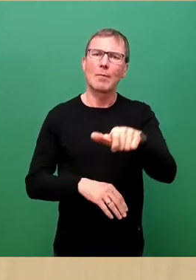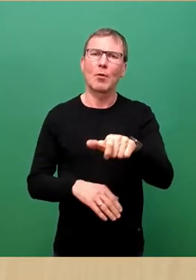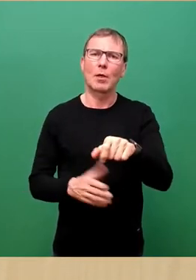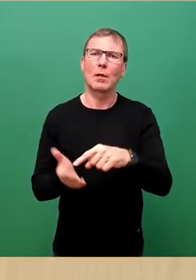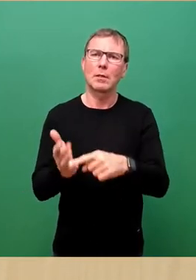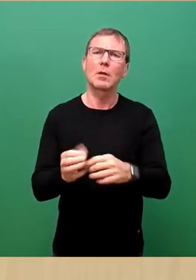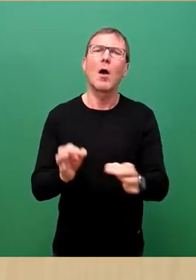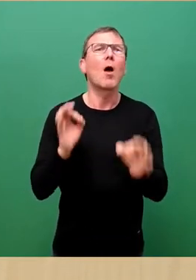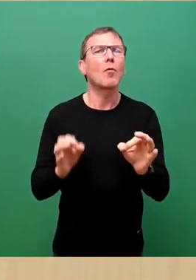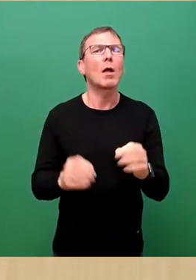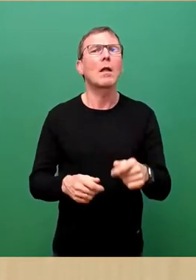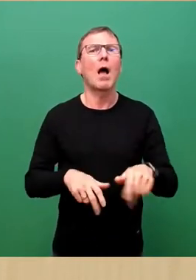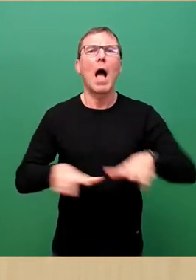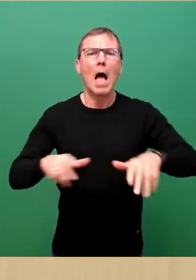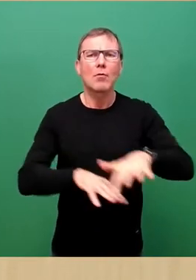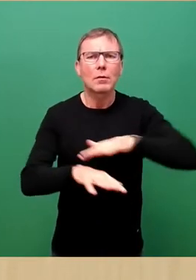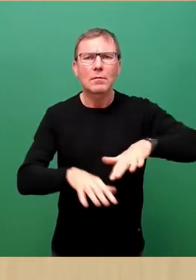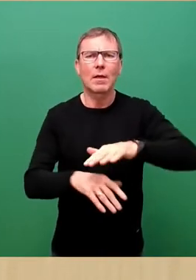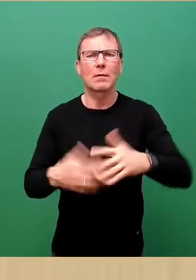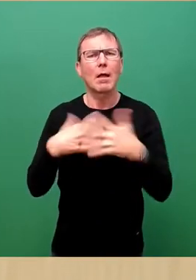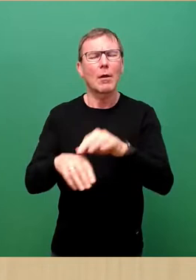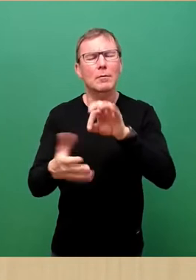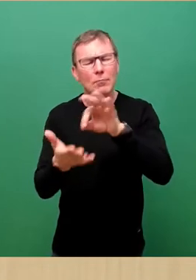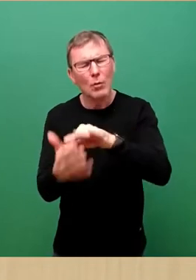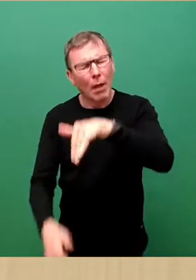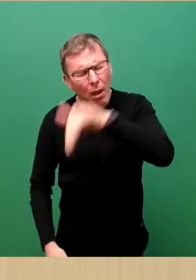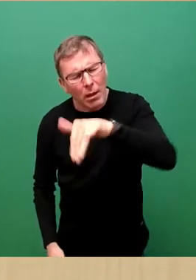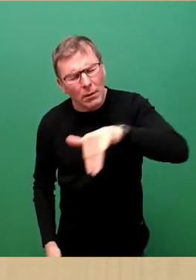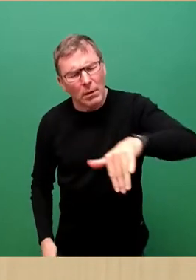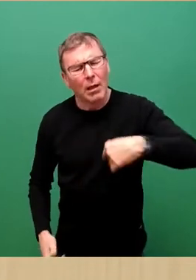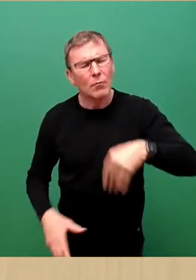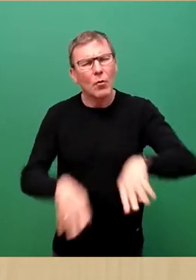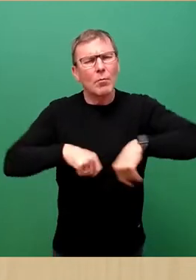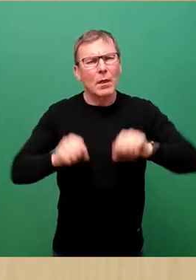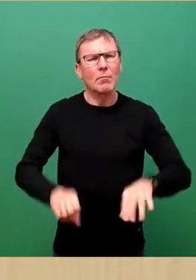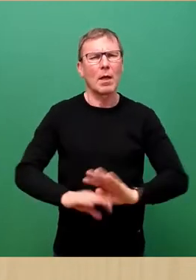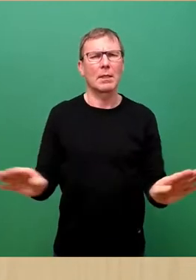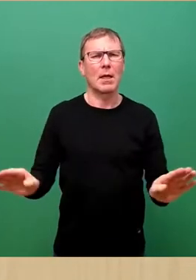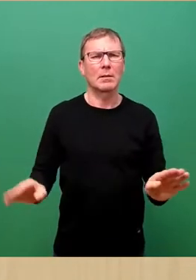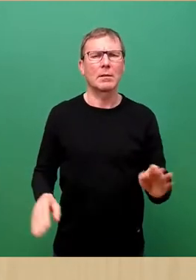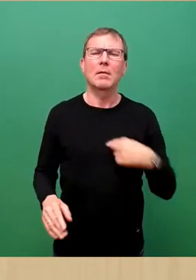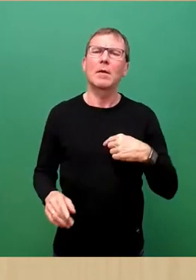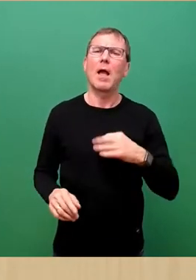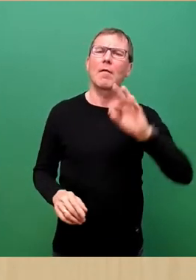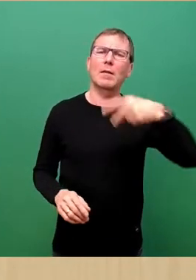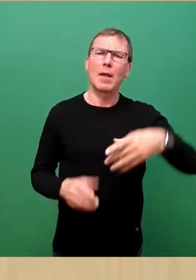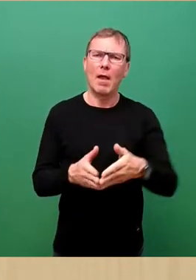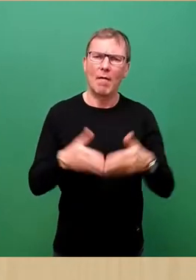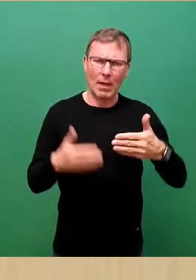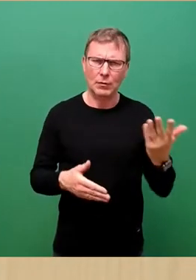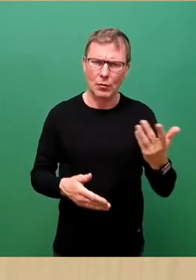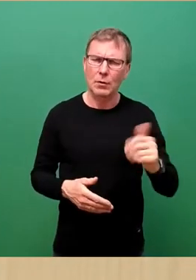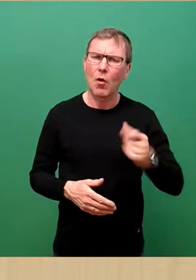Handlungsfelder im Hinblick auf Integration hat, die man auch angehen kann und sollte. Wir als FDP-Fraktion sind dem Oberbürgermeister für seinen